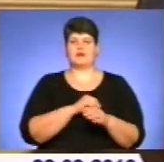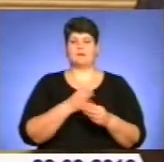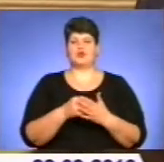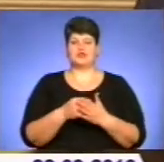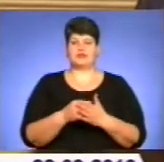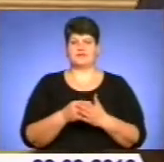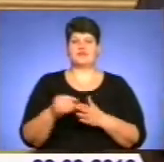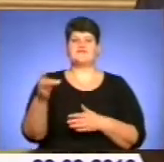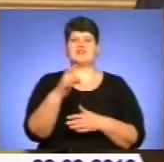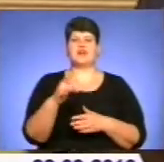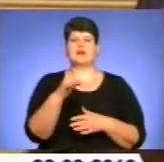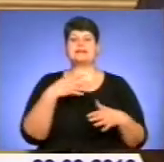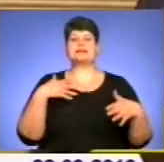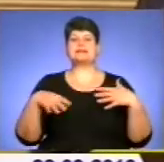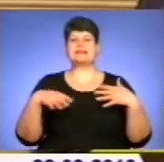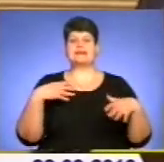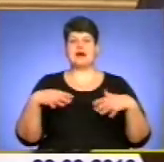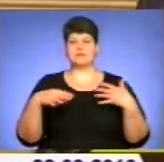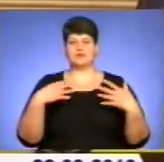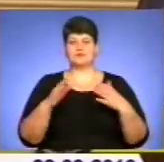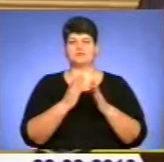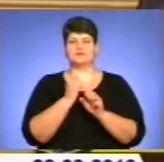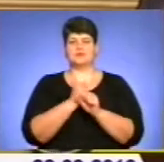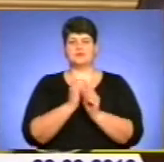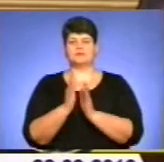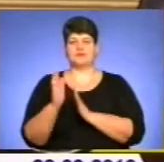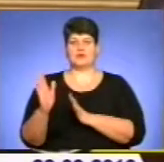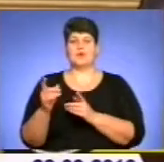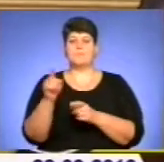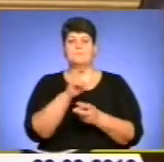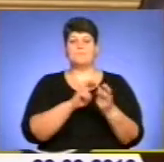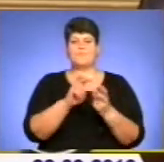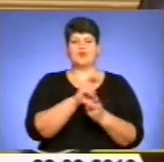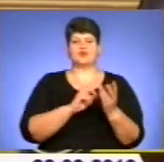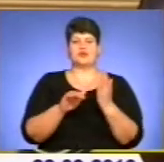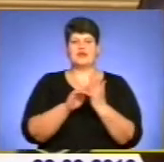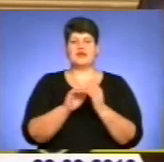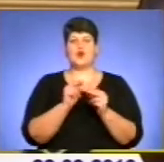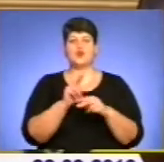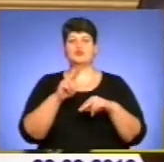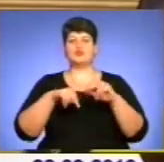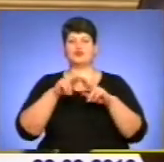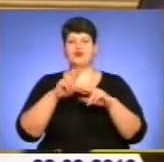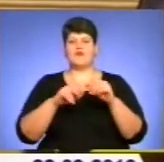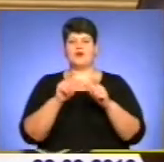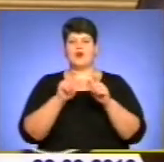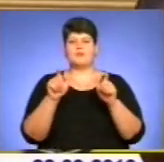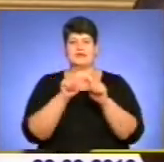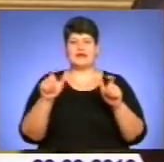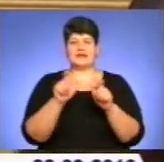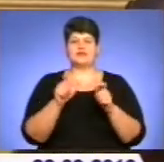слабко наладжена робота щодо пошуку інвесторів для розбудови об'єктів соціально